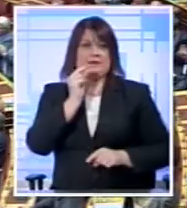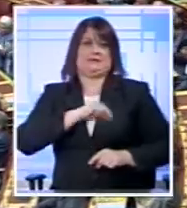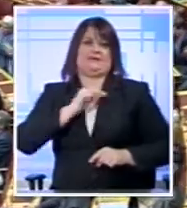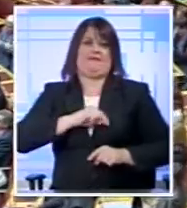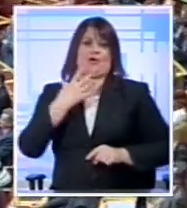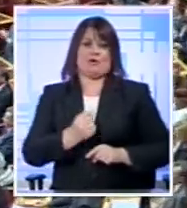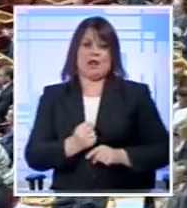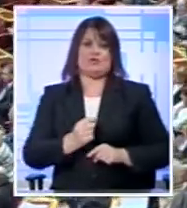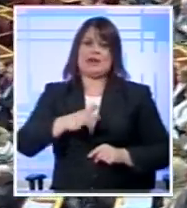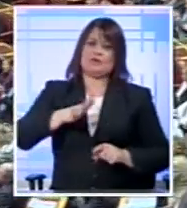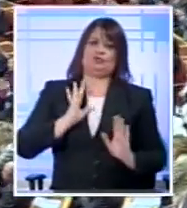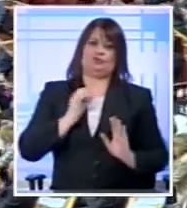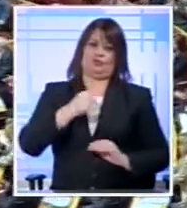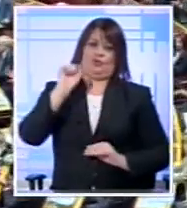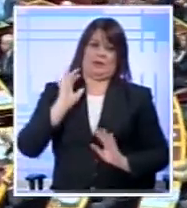Πιθανώς ναι